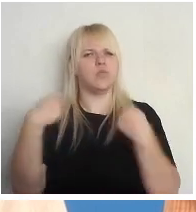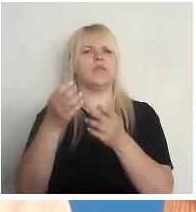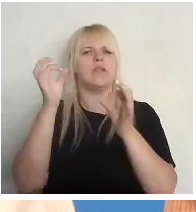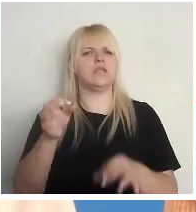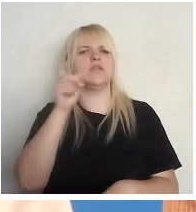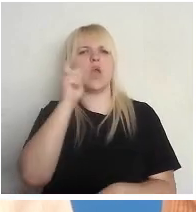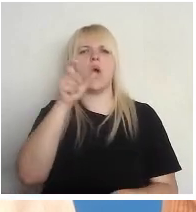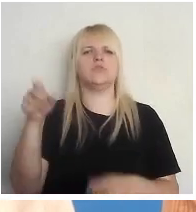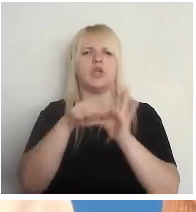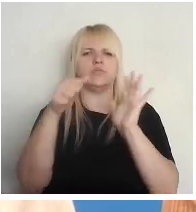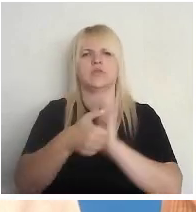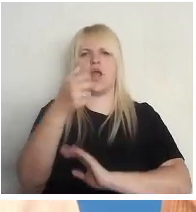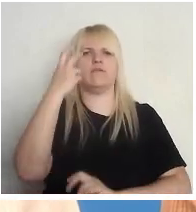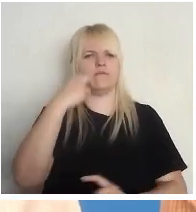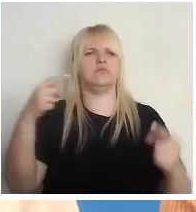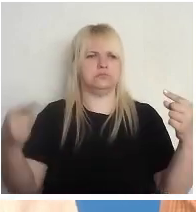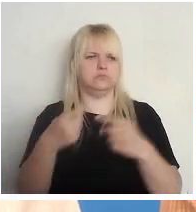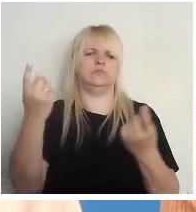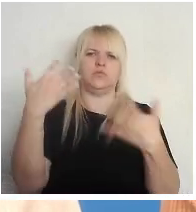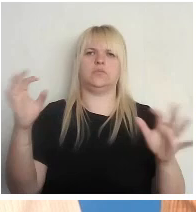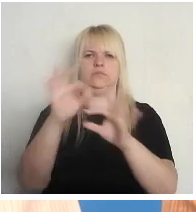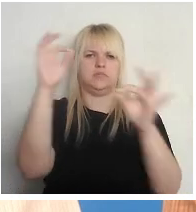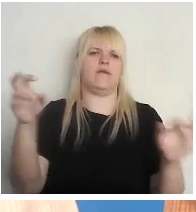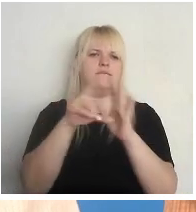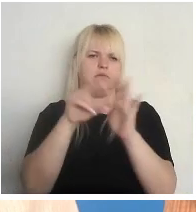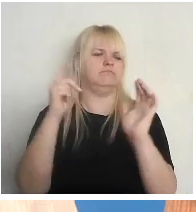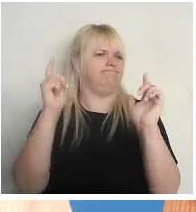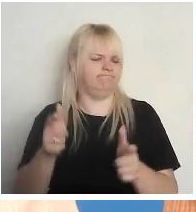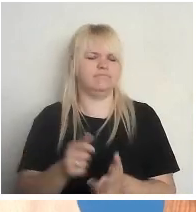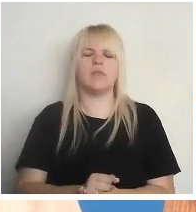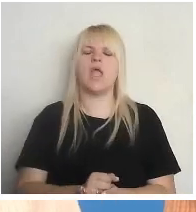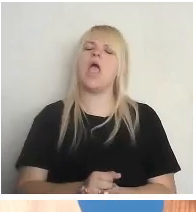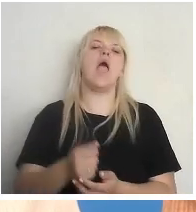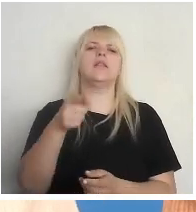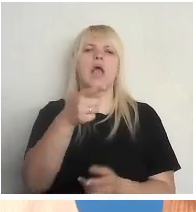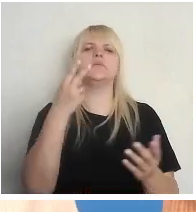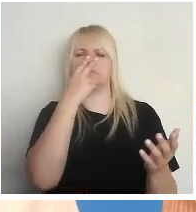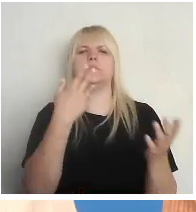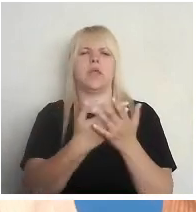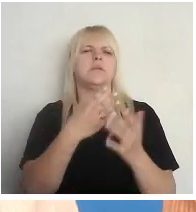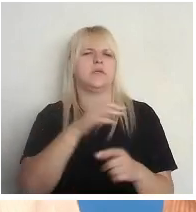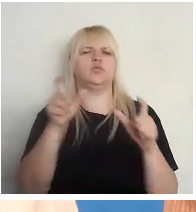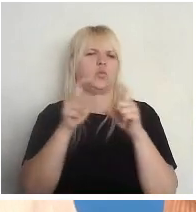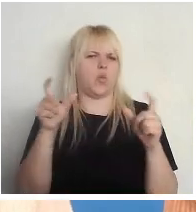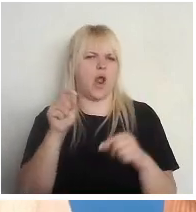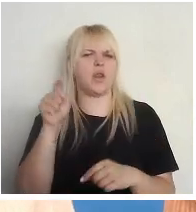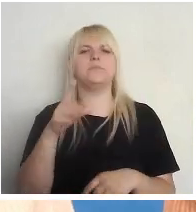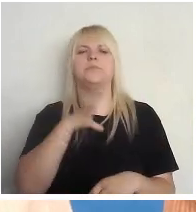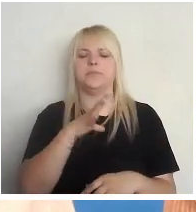jauniešiem vēlēt no 16 gadu vecuma. Tas pierādījās skolā, kad man bija tas gods